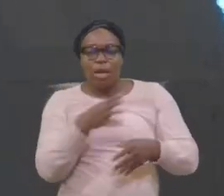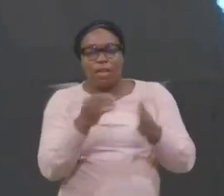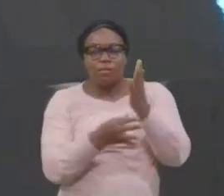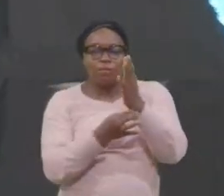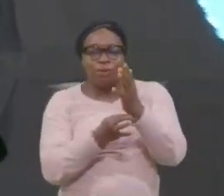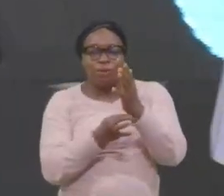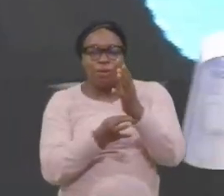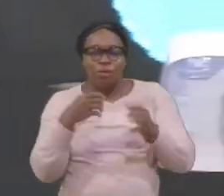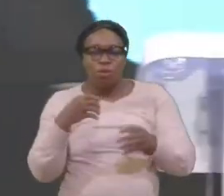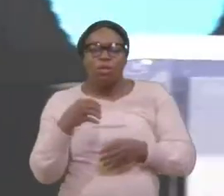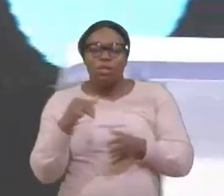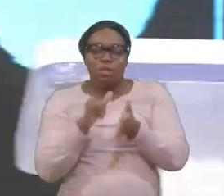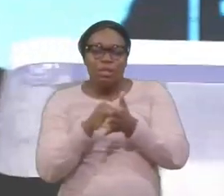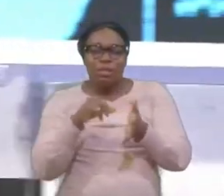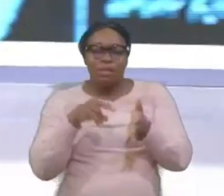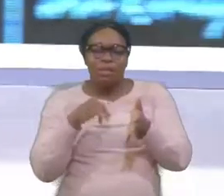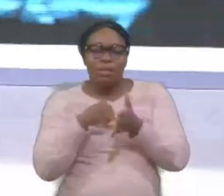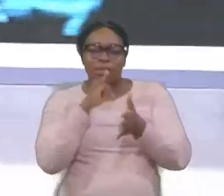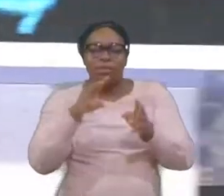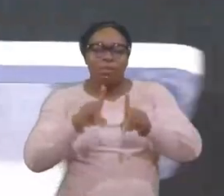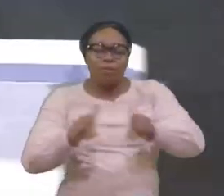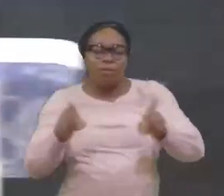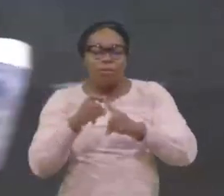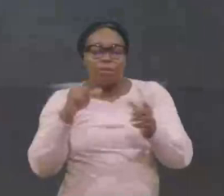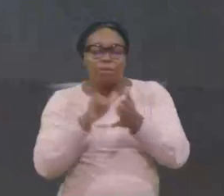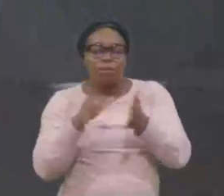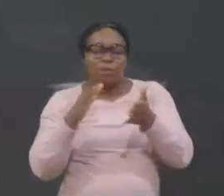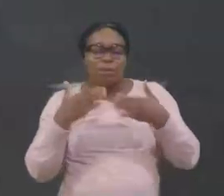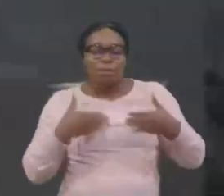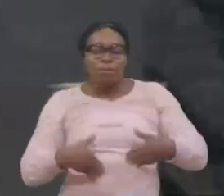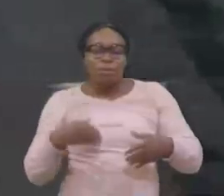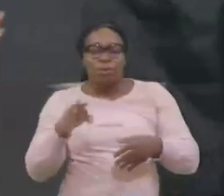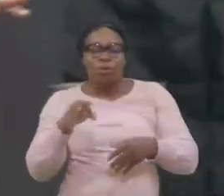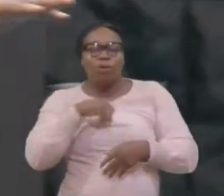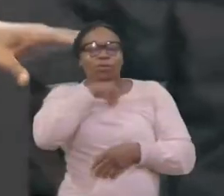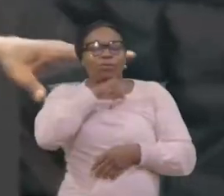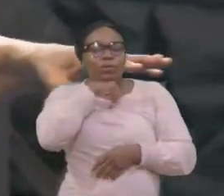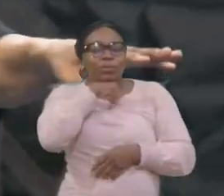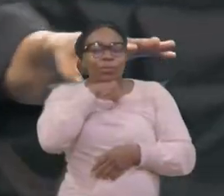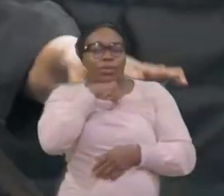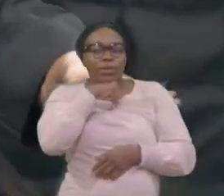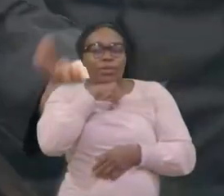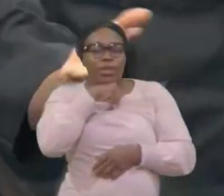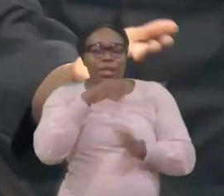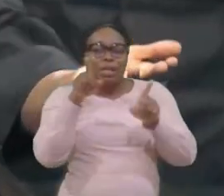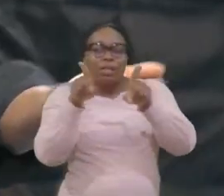Et ce qu'il nourrissait, ne peut pas nourrir notre corps. C'est comme quelqu'un qui